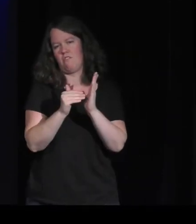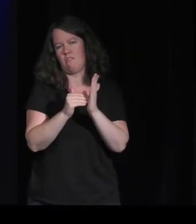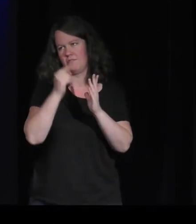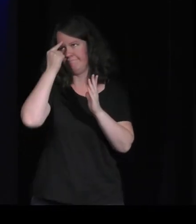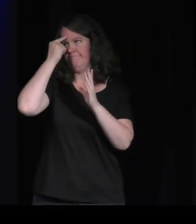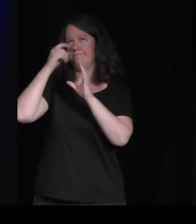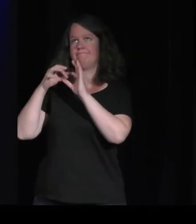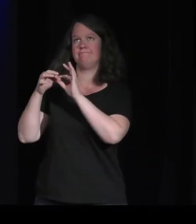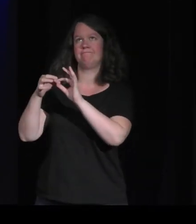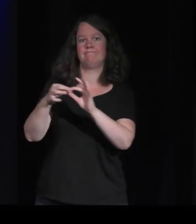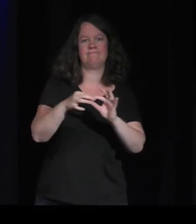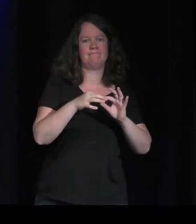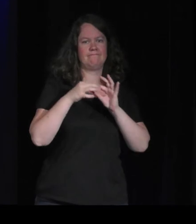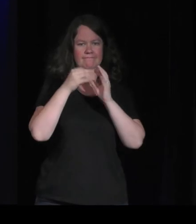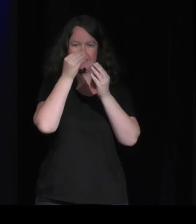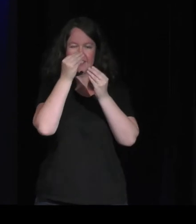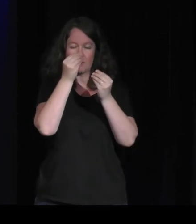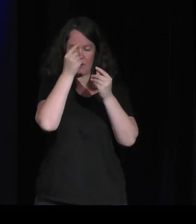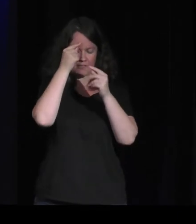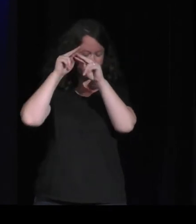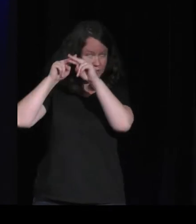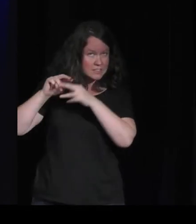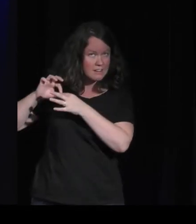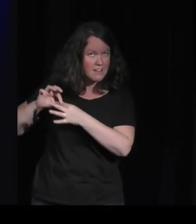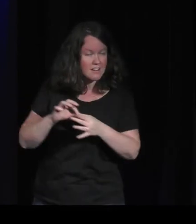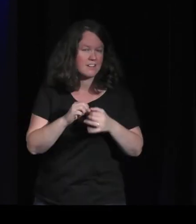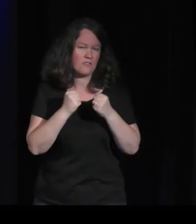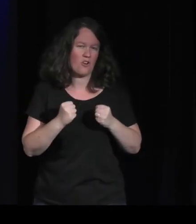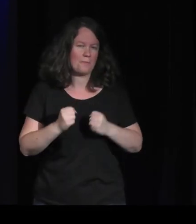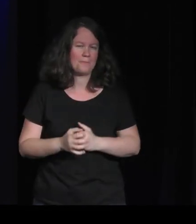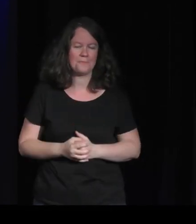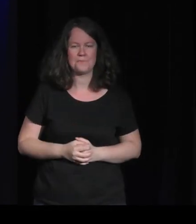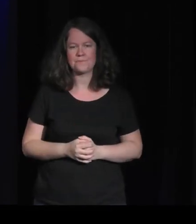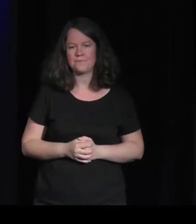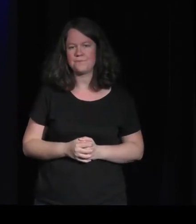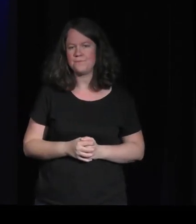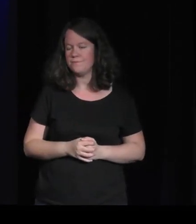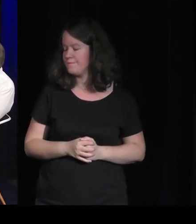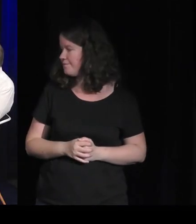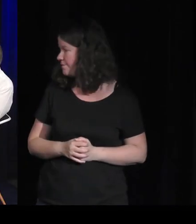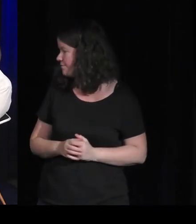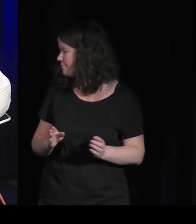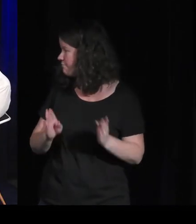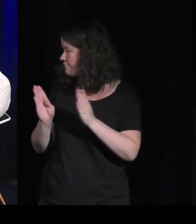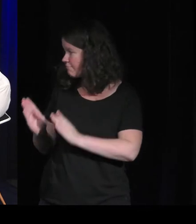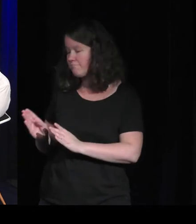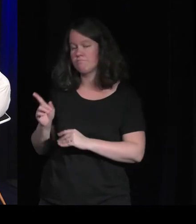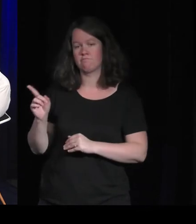cette sensibilité qui est liée aux souvenirs. C'est quelque chose qu'on retrouve, Vincent Berry,